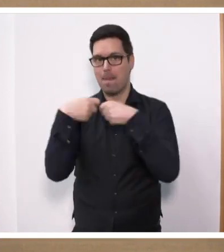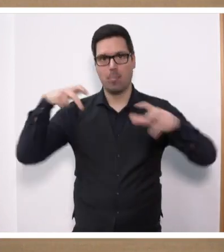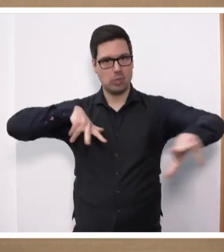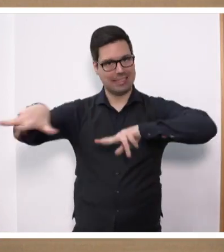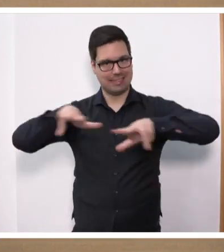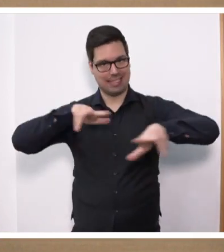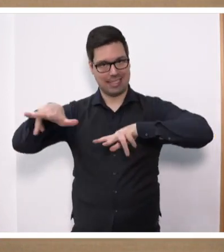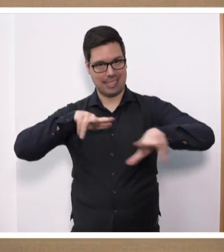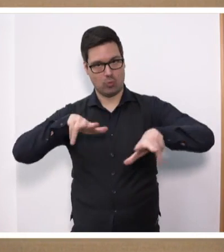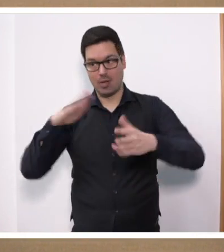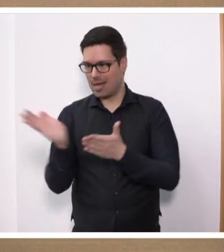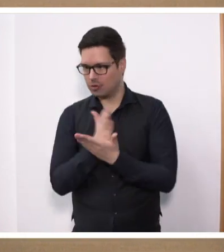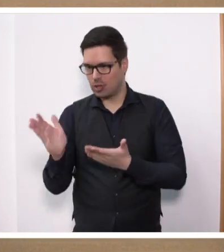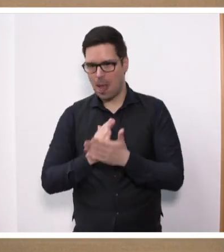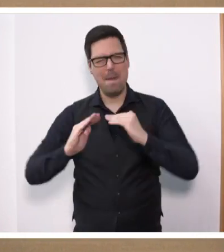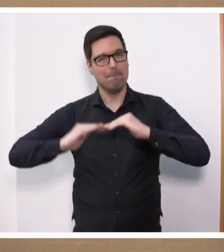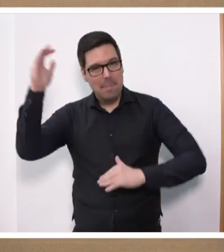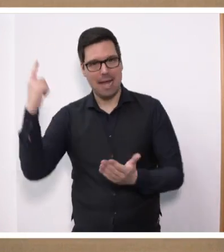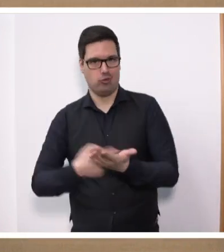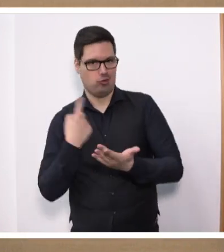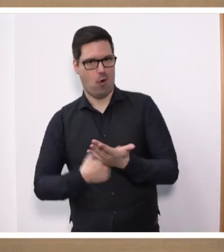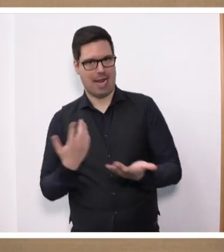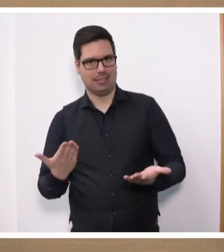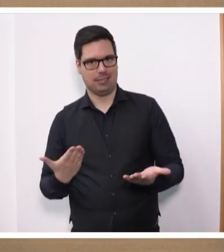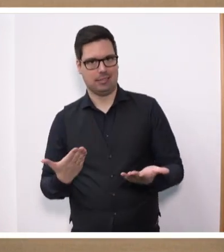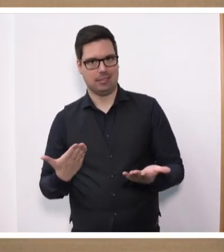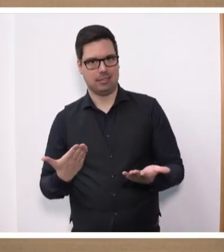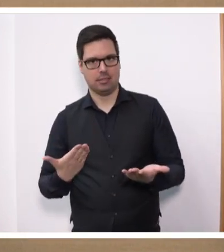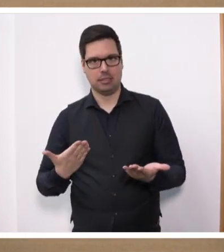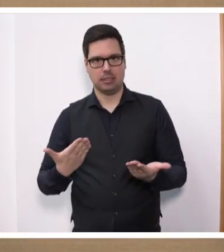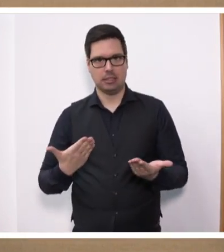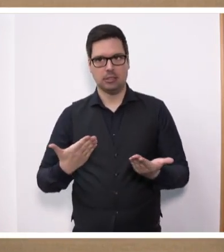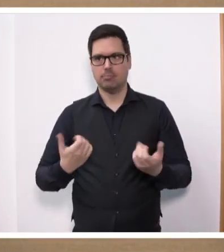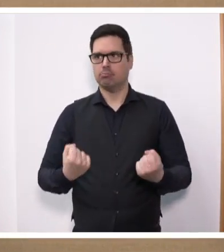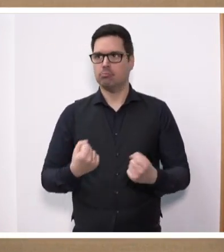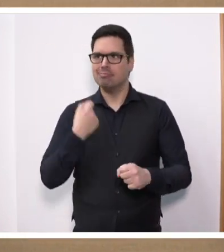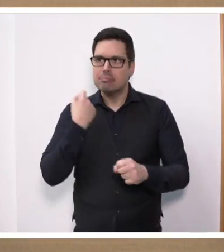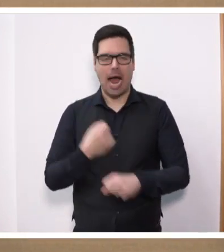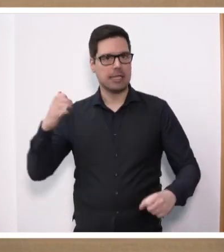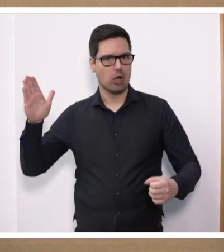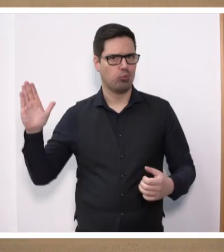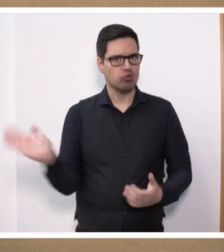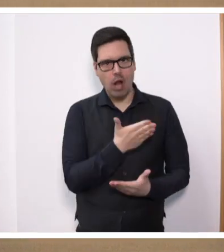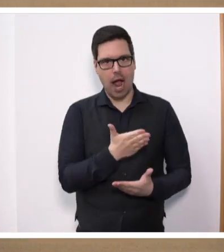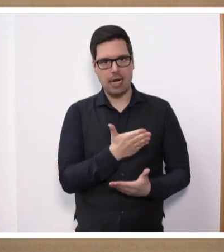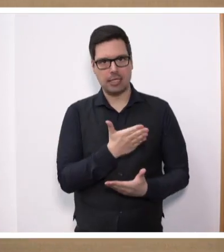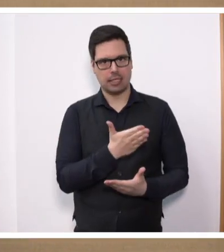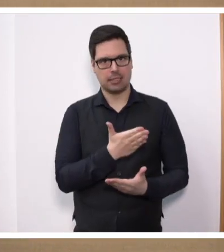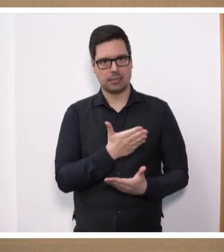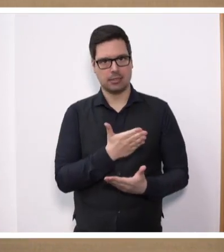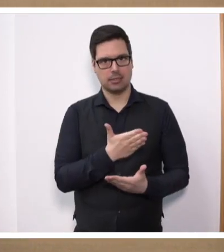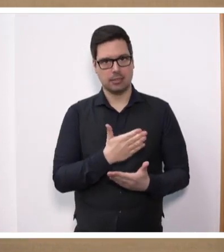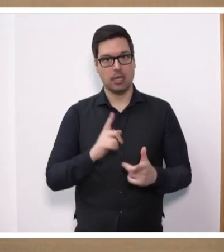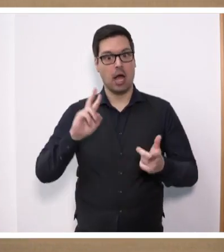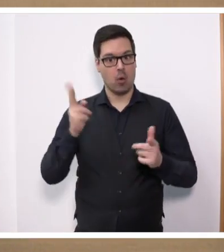Landwirtschaft mit deutlich höheren Steuern zu belasten. Das ist ein harter Schlag gegen die ländlichen Räume in Deutschland. Und es ist vor allem auch ein harter